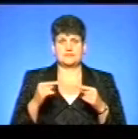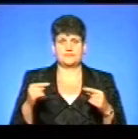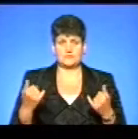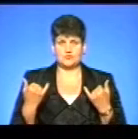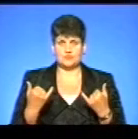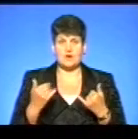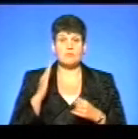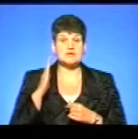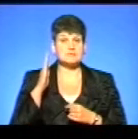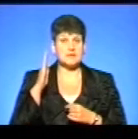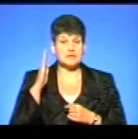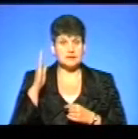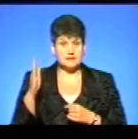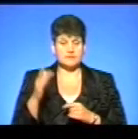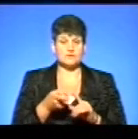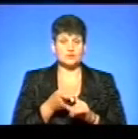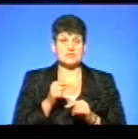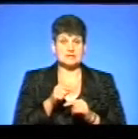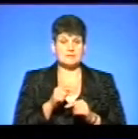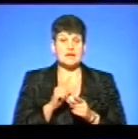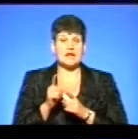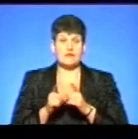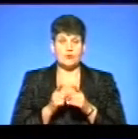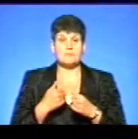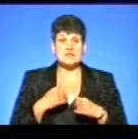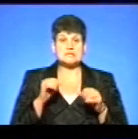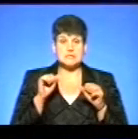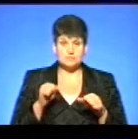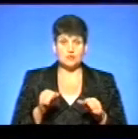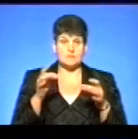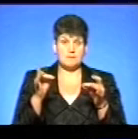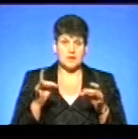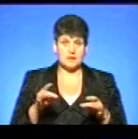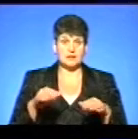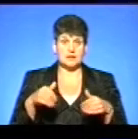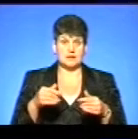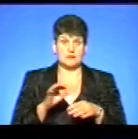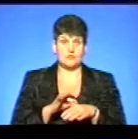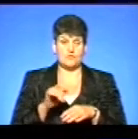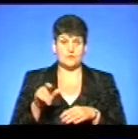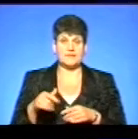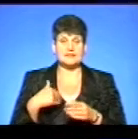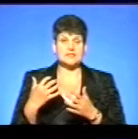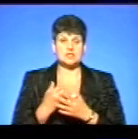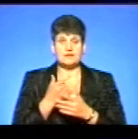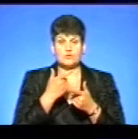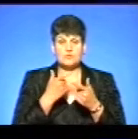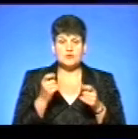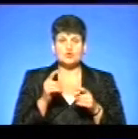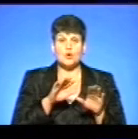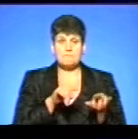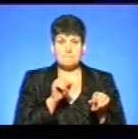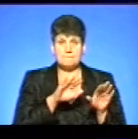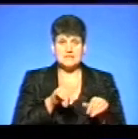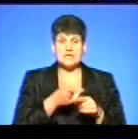в перспективі, внаслідок цих реформ, ми зможемо якраз той пакет надати тим хворим. Я знайшла таку інформацію, що після того вже